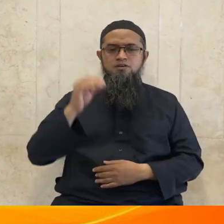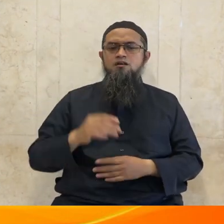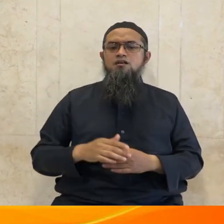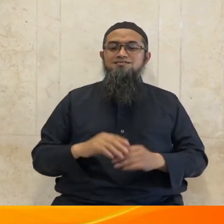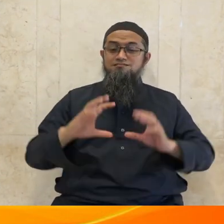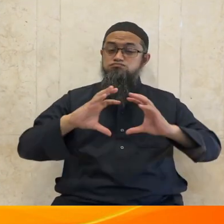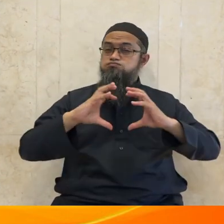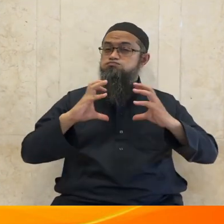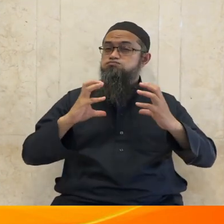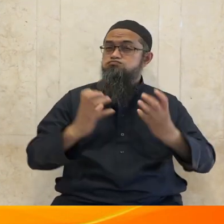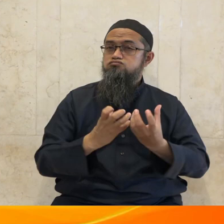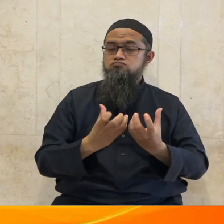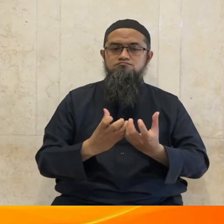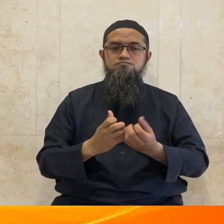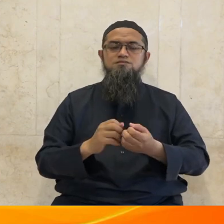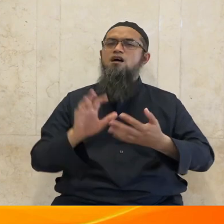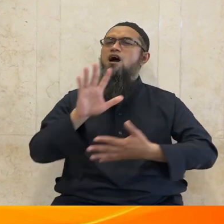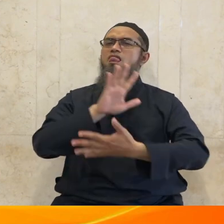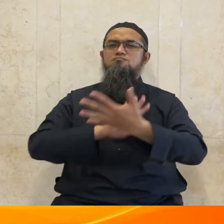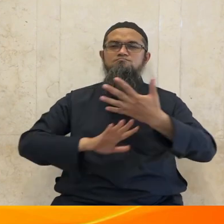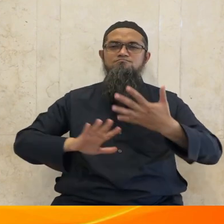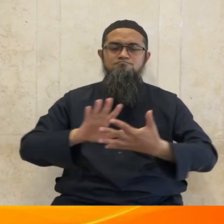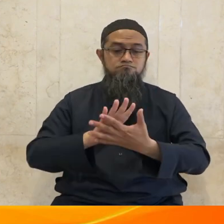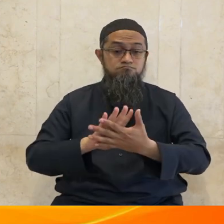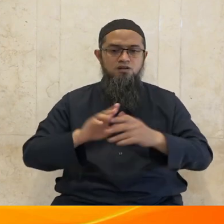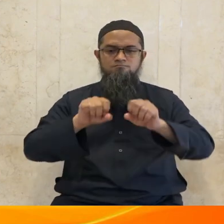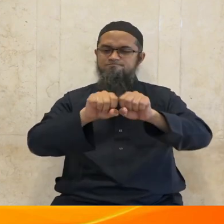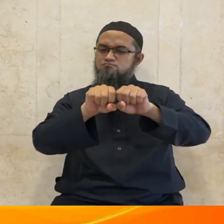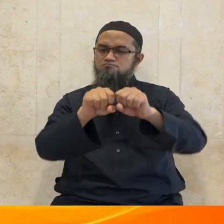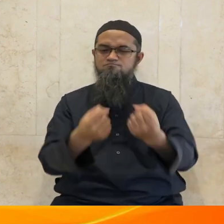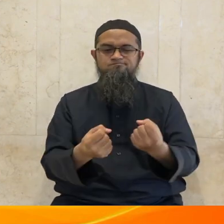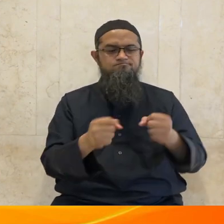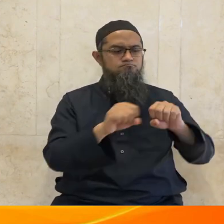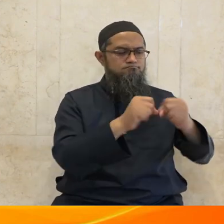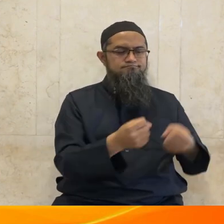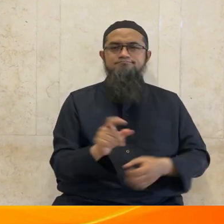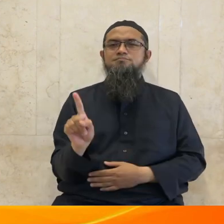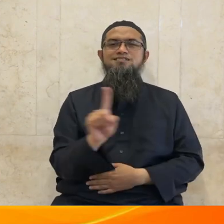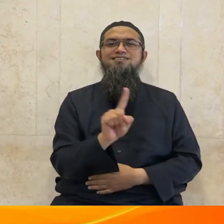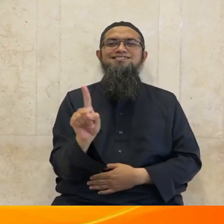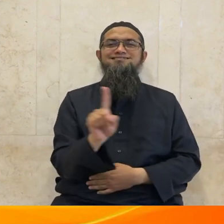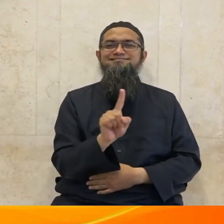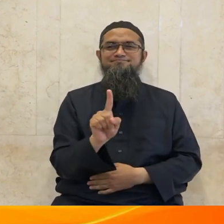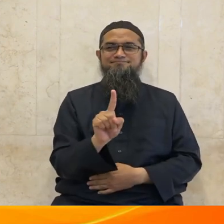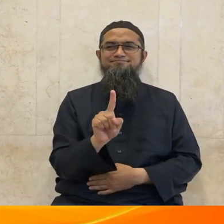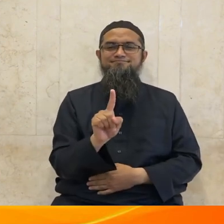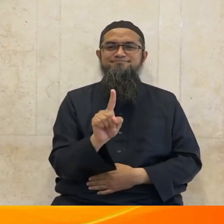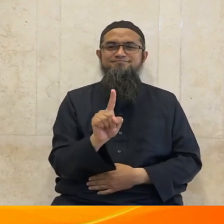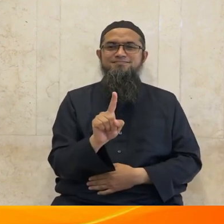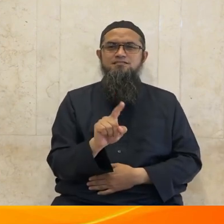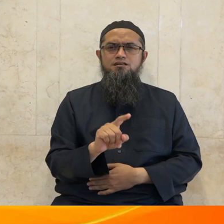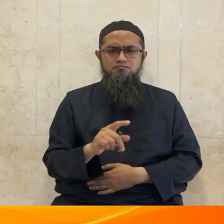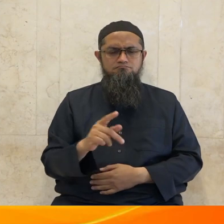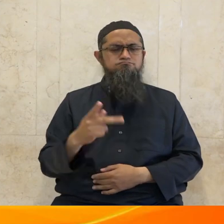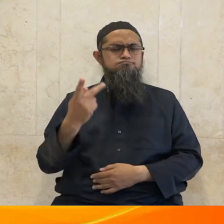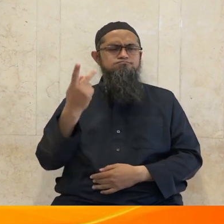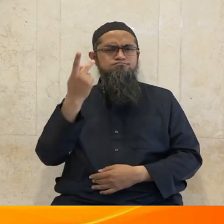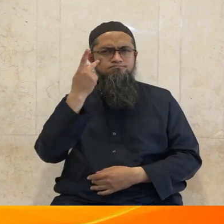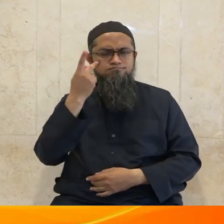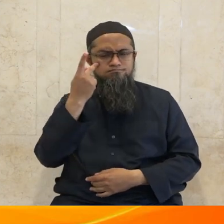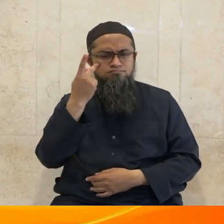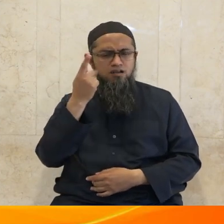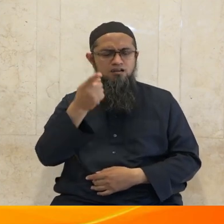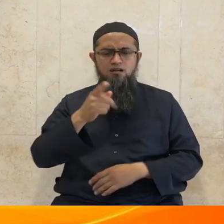dari sistem kehidupan yang saling memberi manfaat satu dengan yang lain karena harus dijaga keberadaan dan